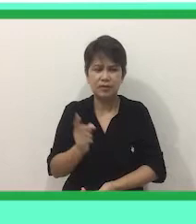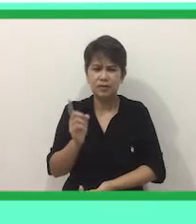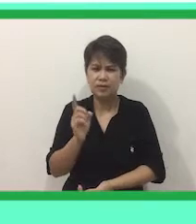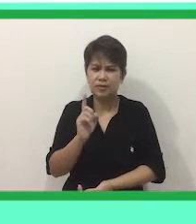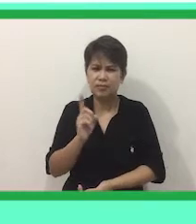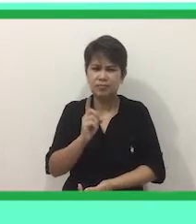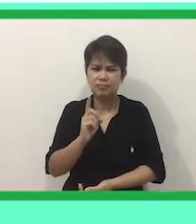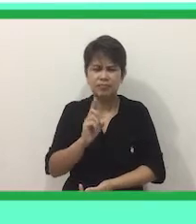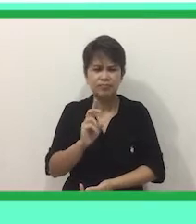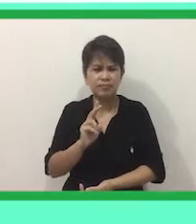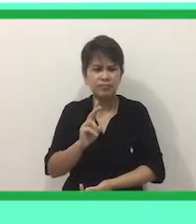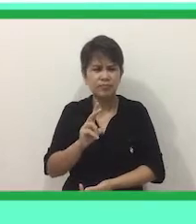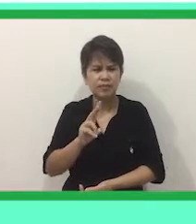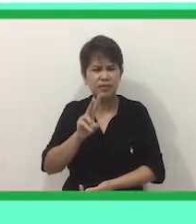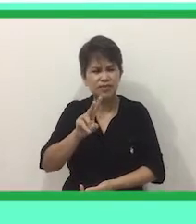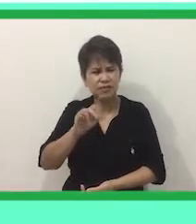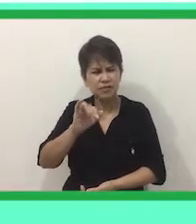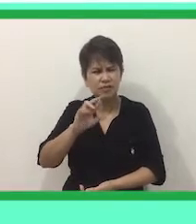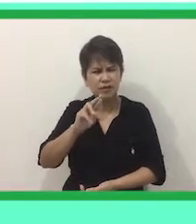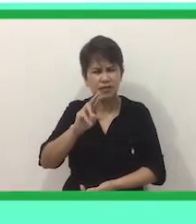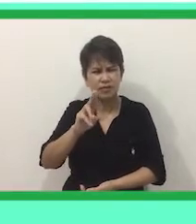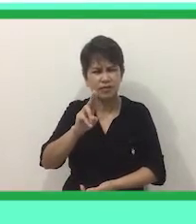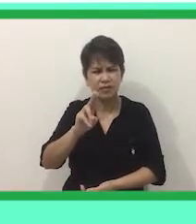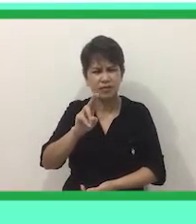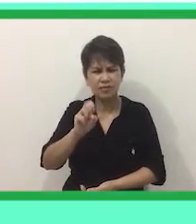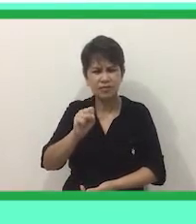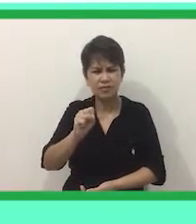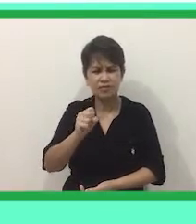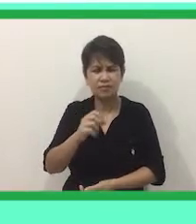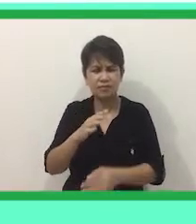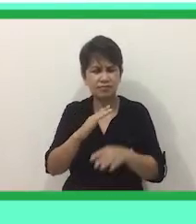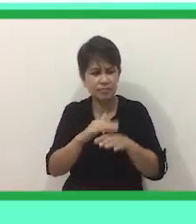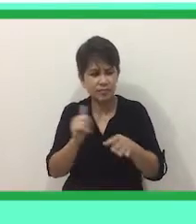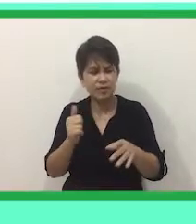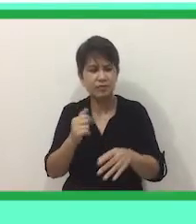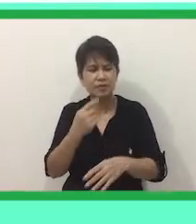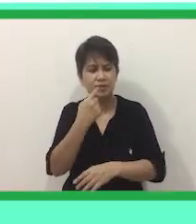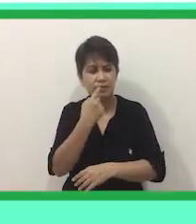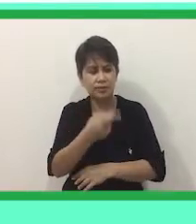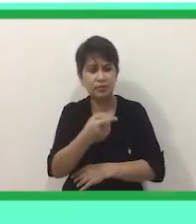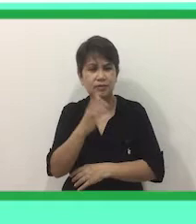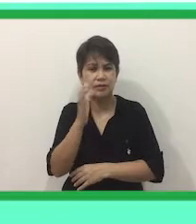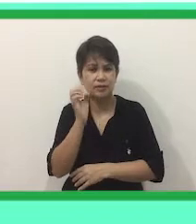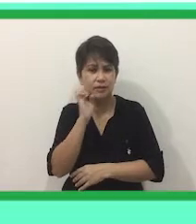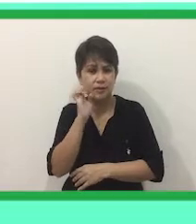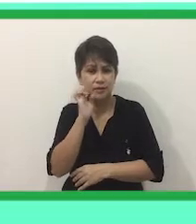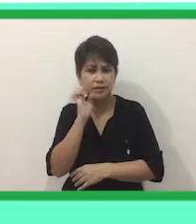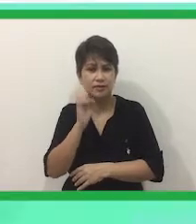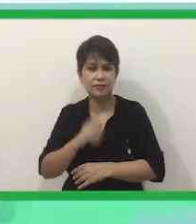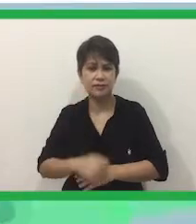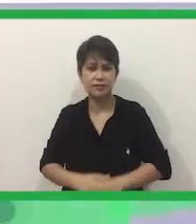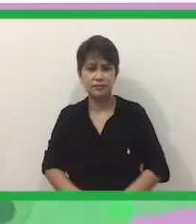Ano ba yun Yung Virus nga ba Ang tawag doon Sampit ni Ella